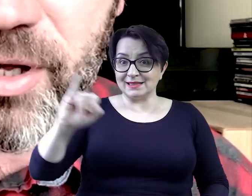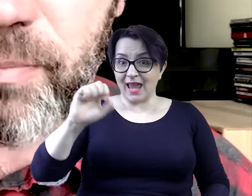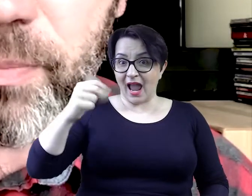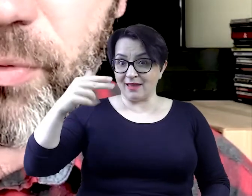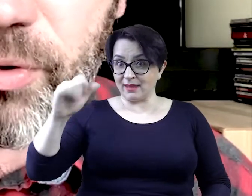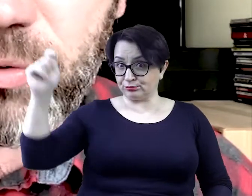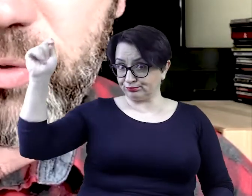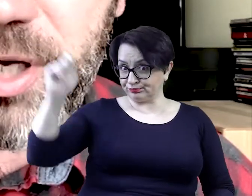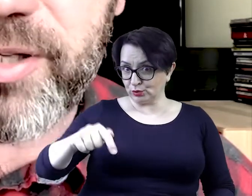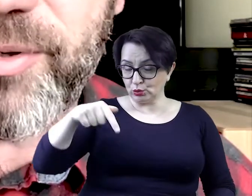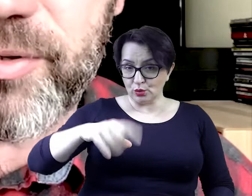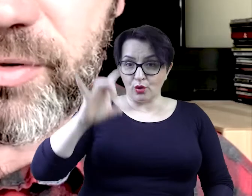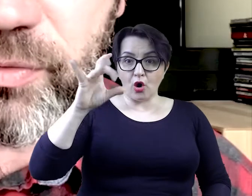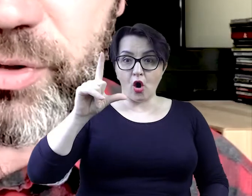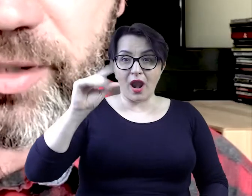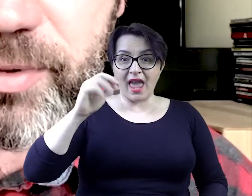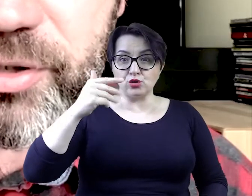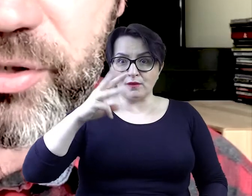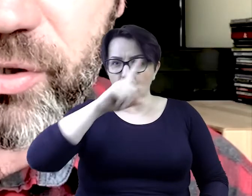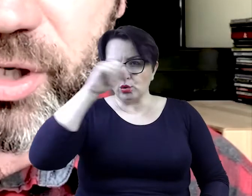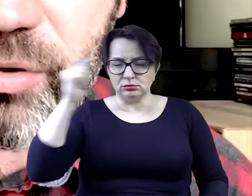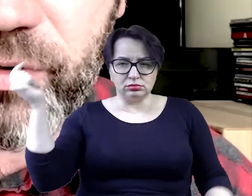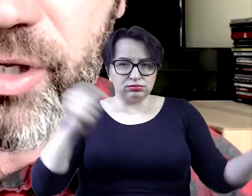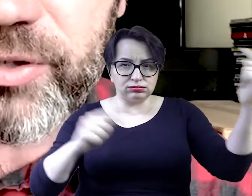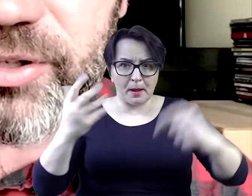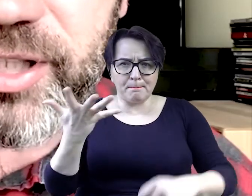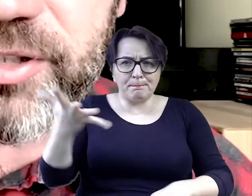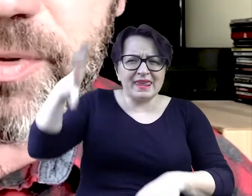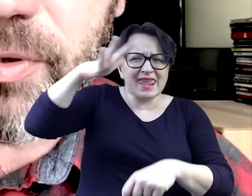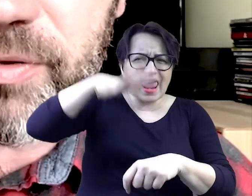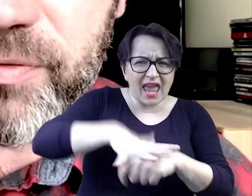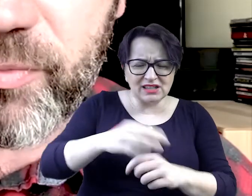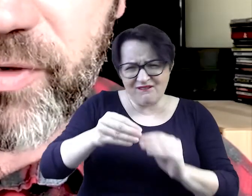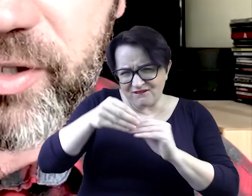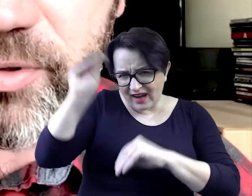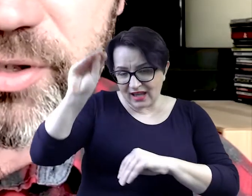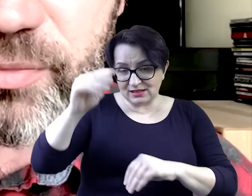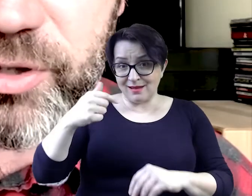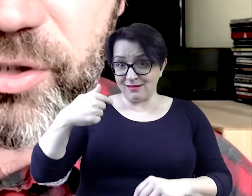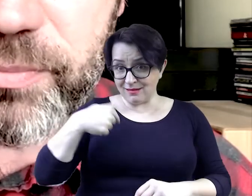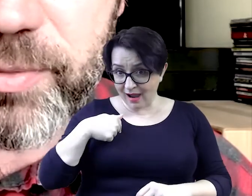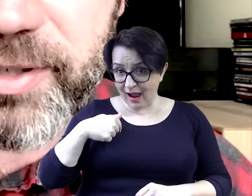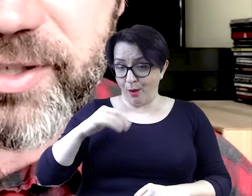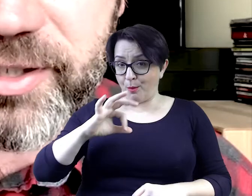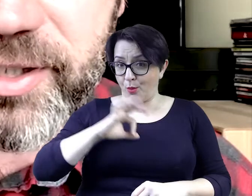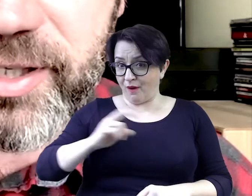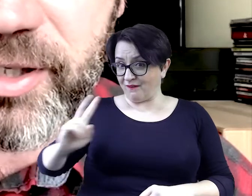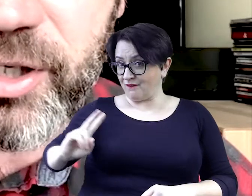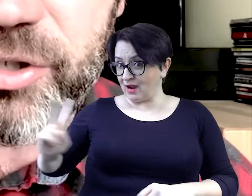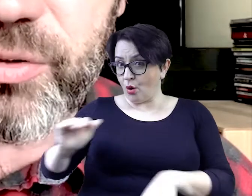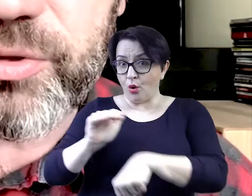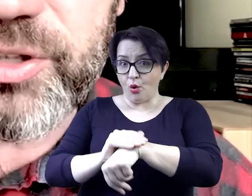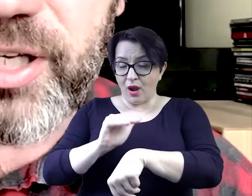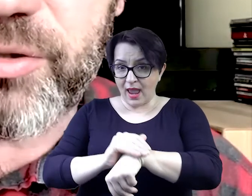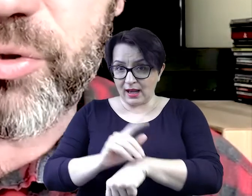Po pół roku Ja i moich dwóch najbliższych kolegów Zostaliśmy poinformowani Przez złotego bibasjanina